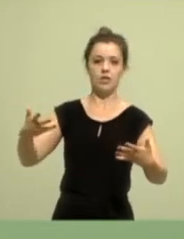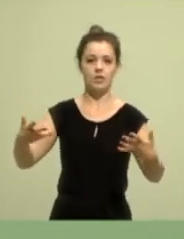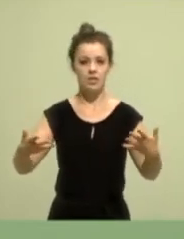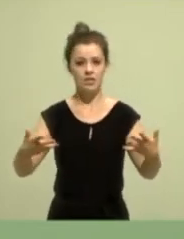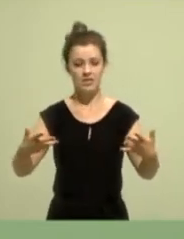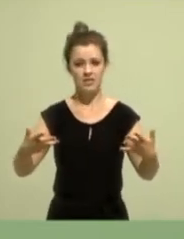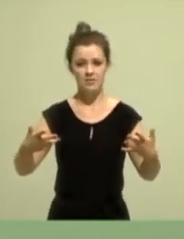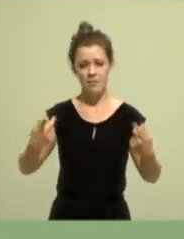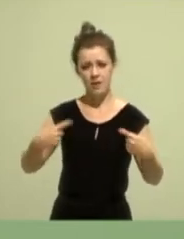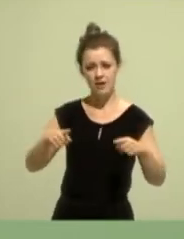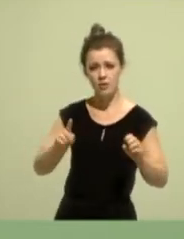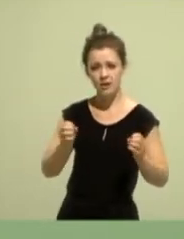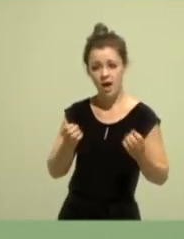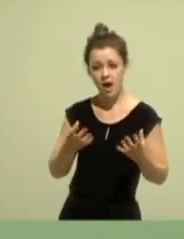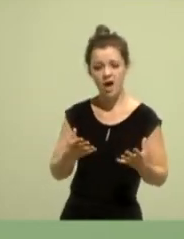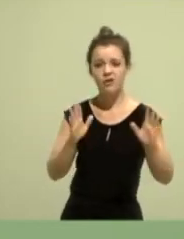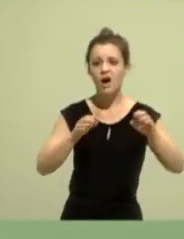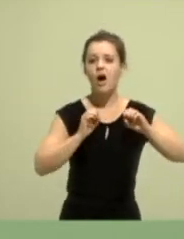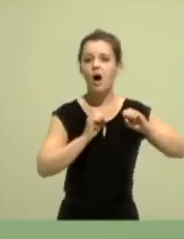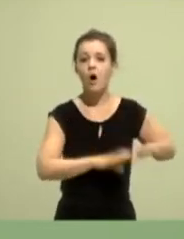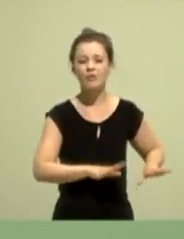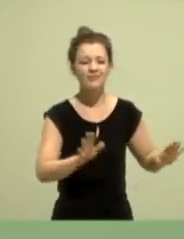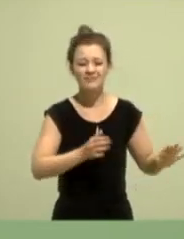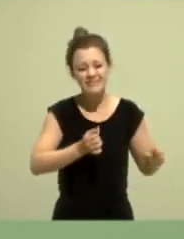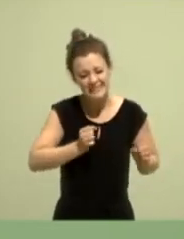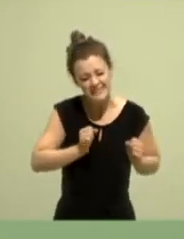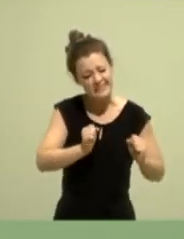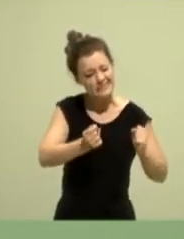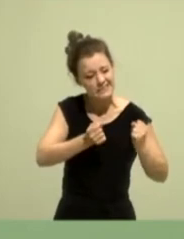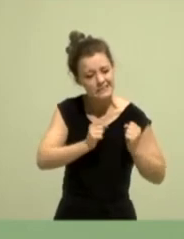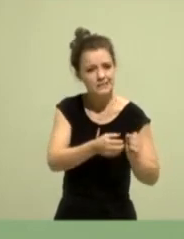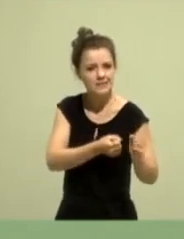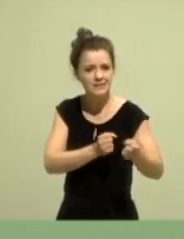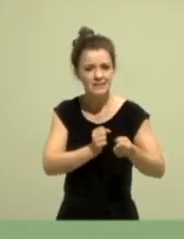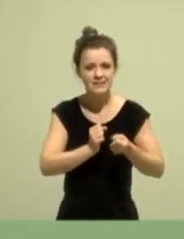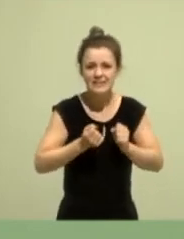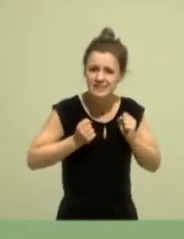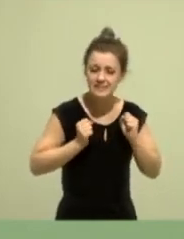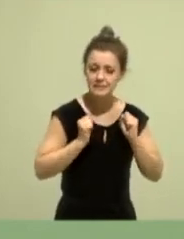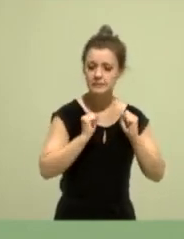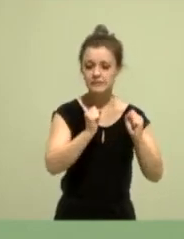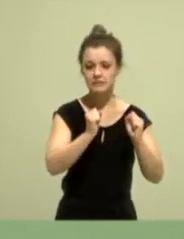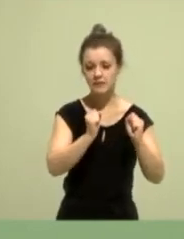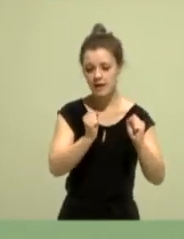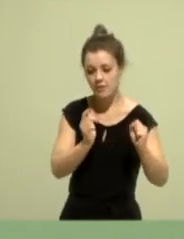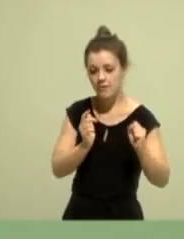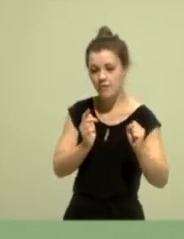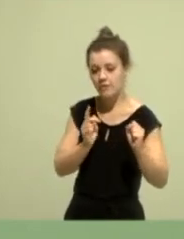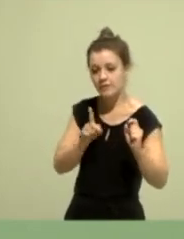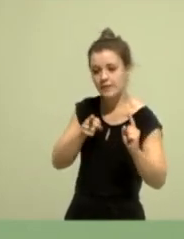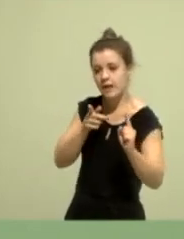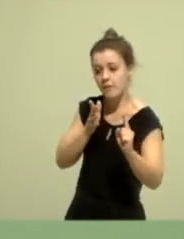hart arbeiten werden, um in fünf Jahren, also dieses Jahr, alle Chancen zu nutzen,